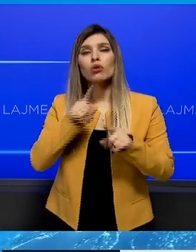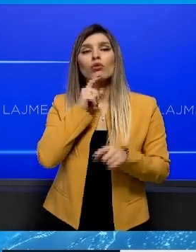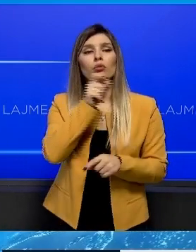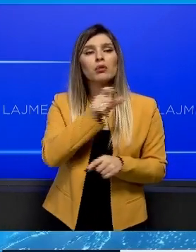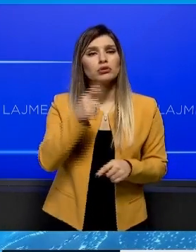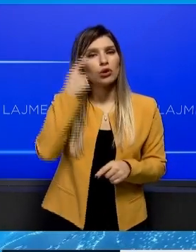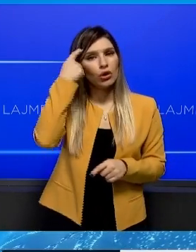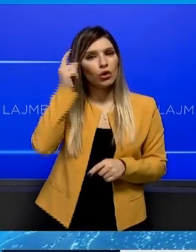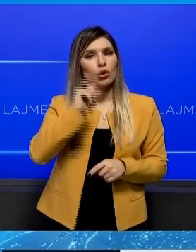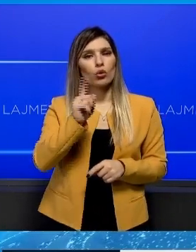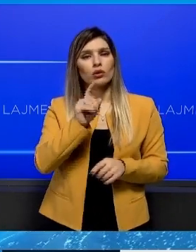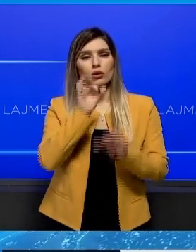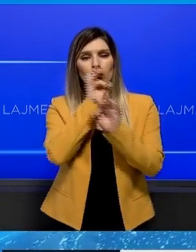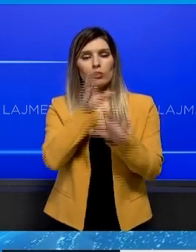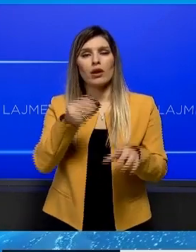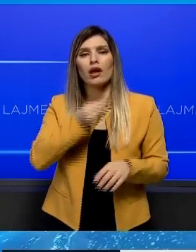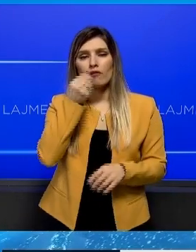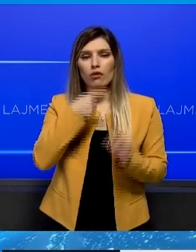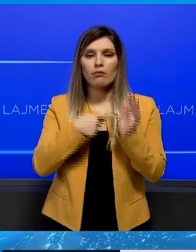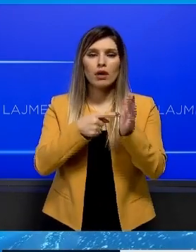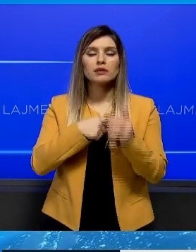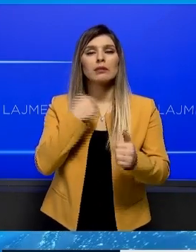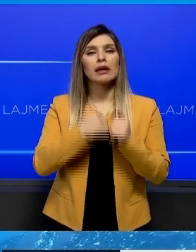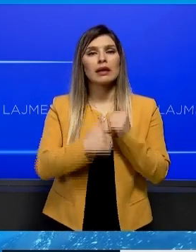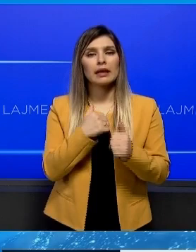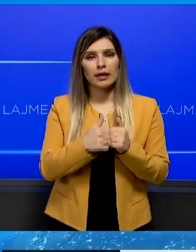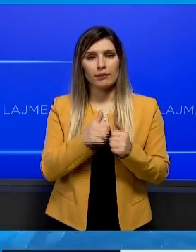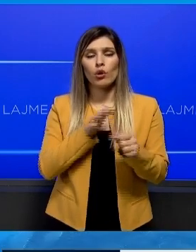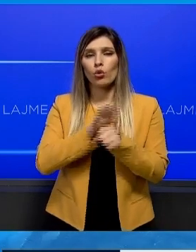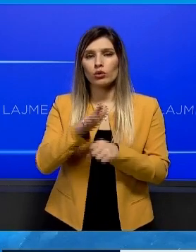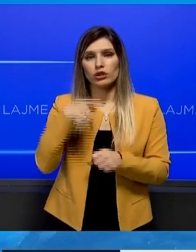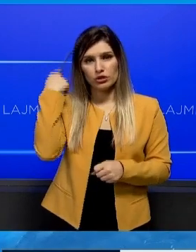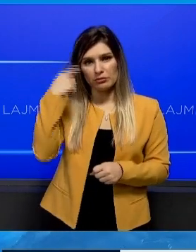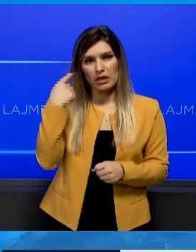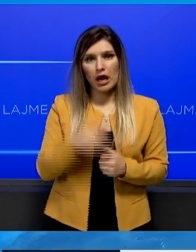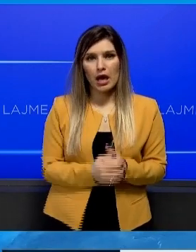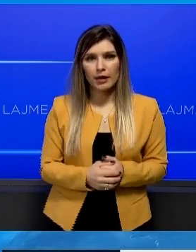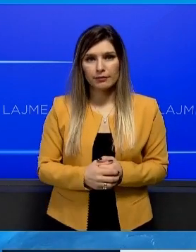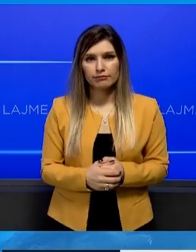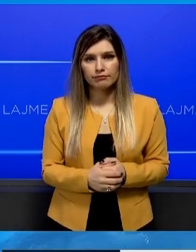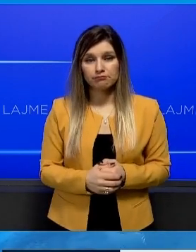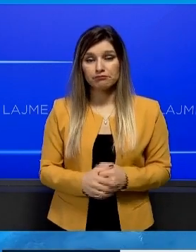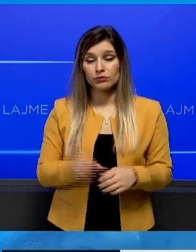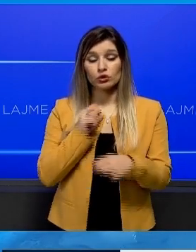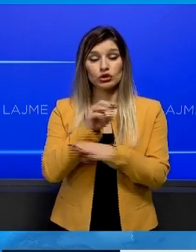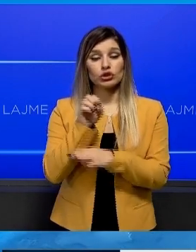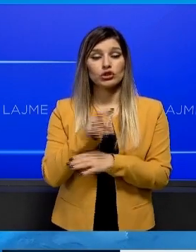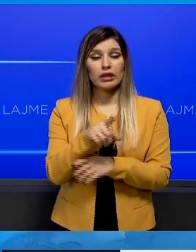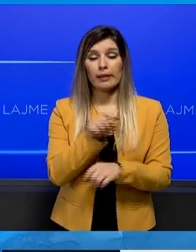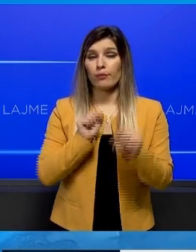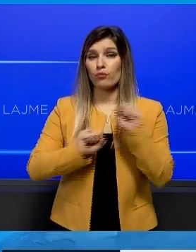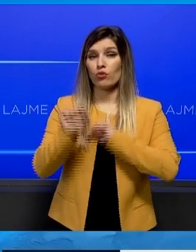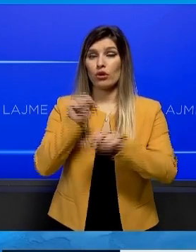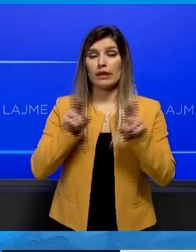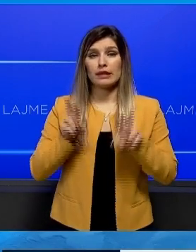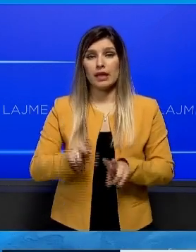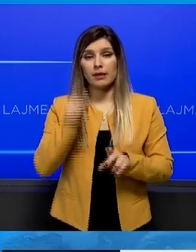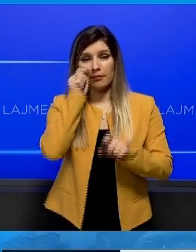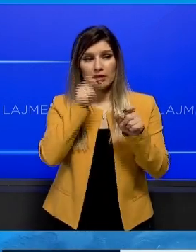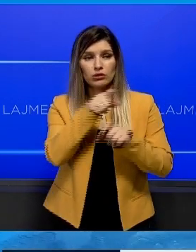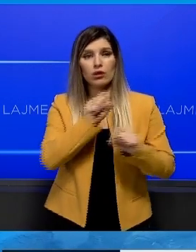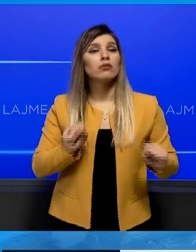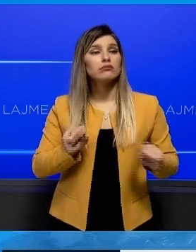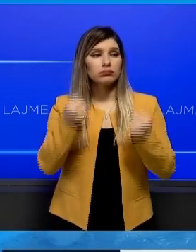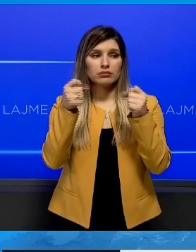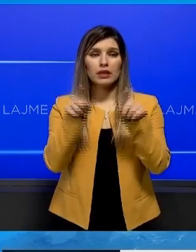që nuk flasin kur për krimet e komunizmit nda i Shqiptarve. Edhe këshili për mbrojtjene të drejtave dhe lirive të njeriut ka reaguar